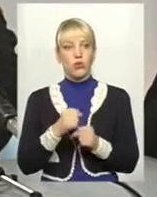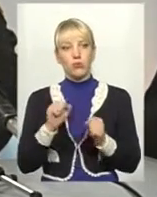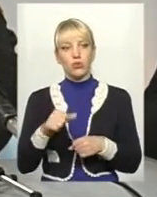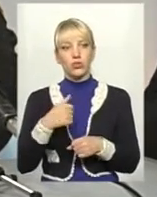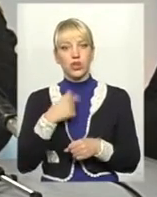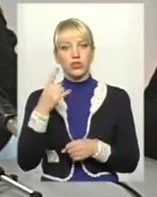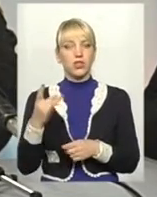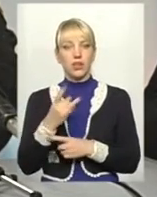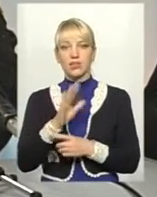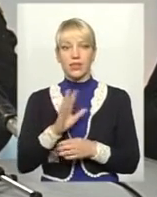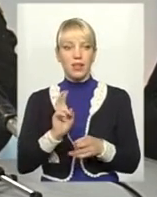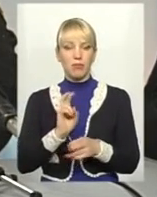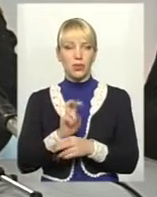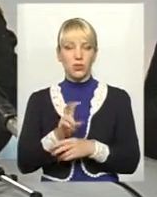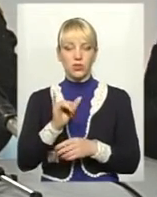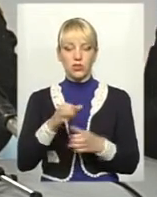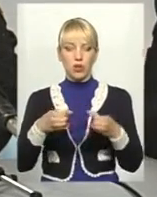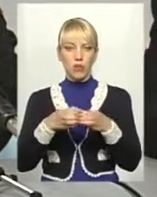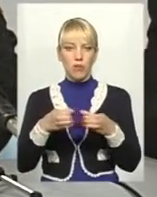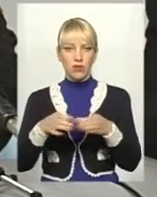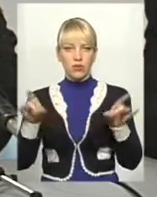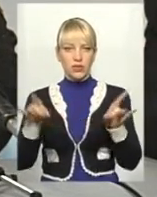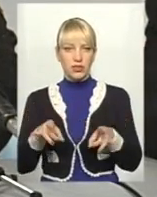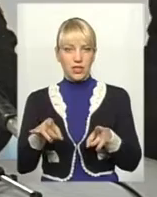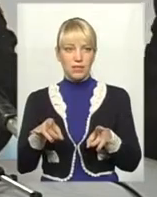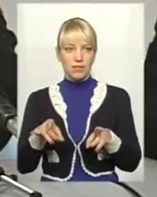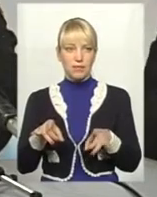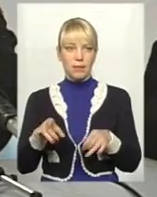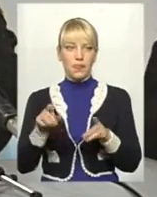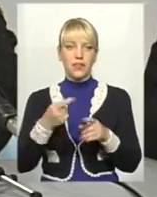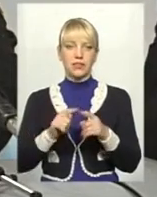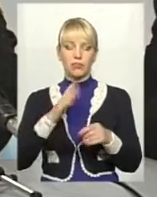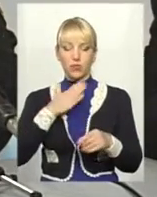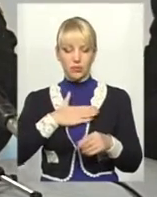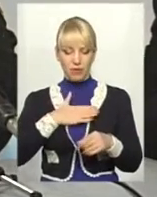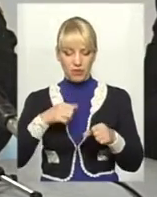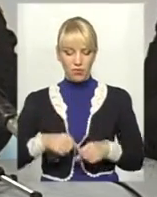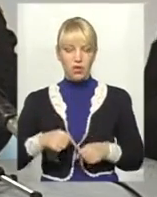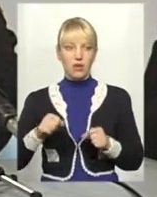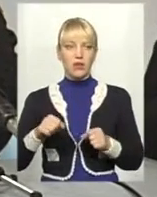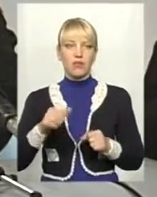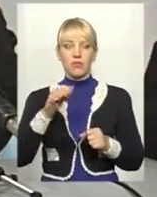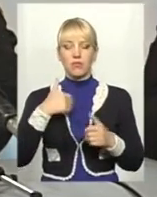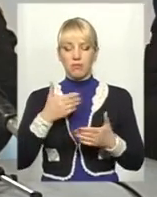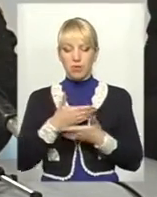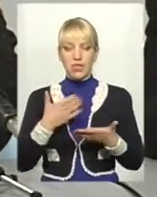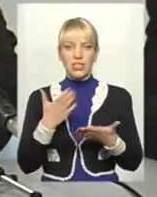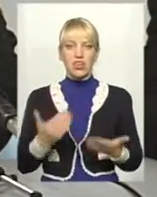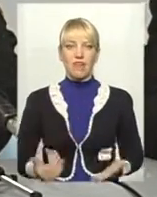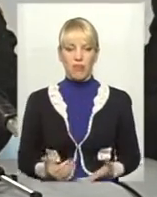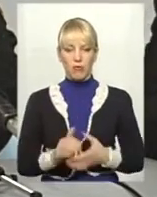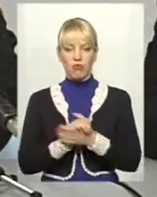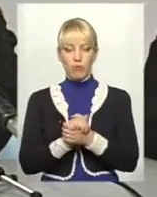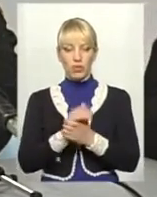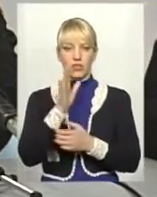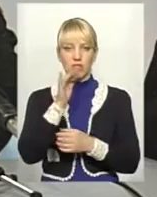один раз не піду з компанією в ресторан? Це моє право йти. Ми в мирний час живемо. П'ять